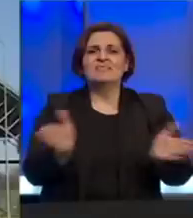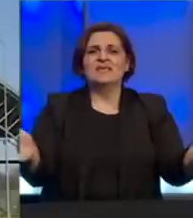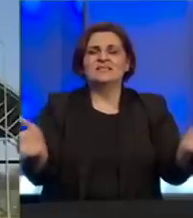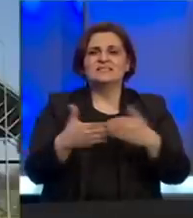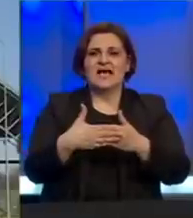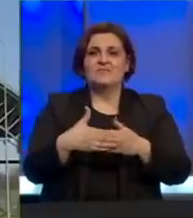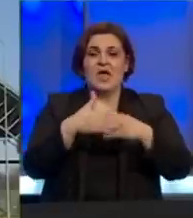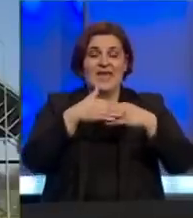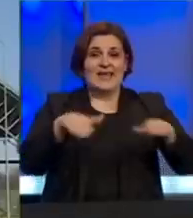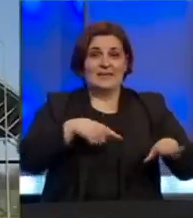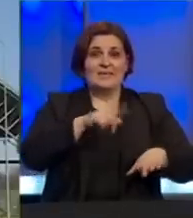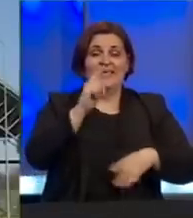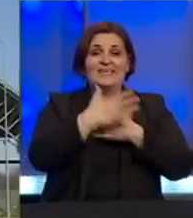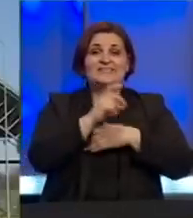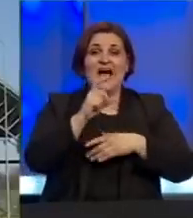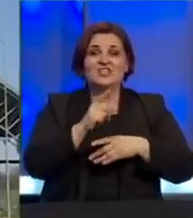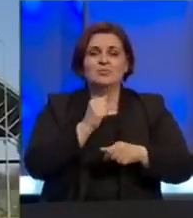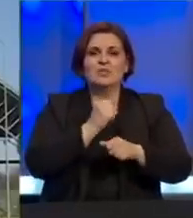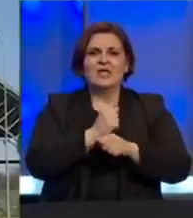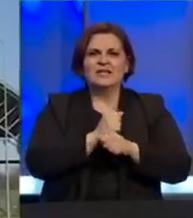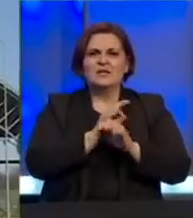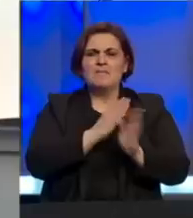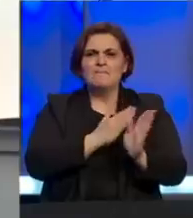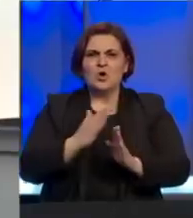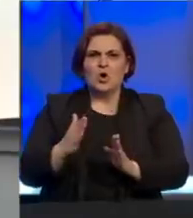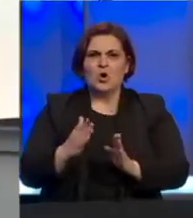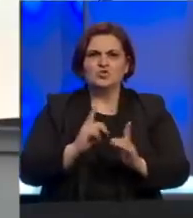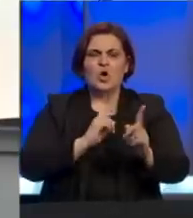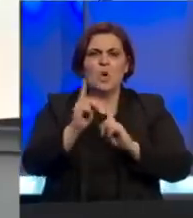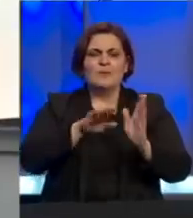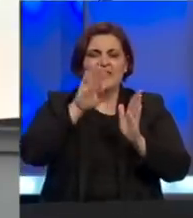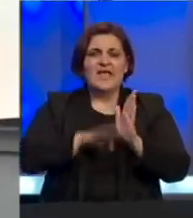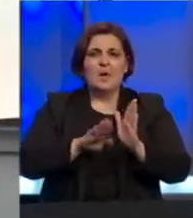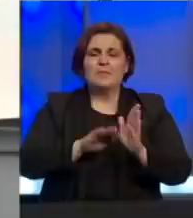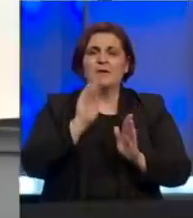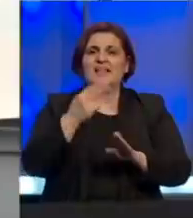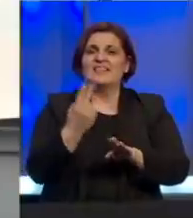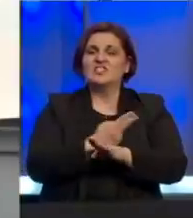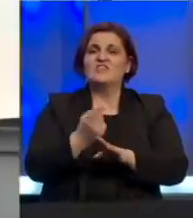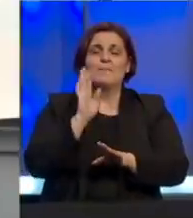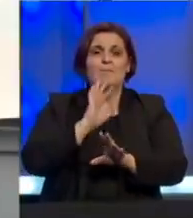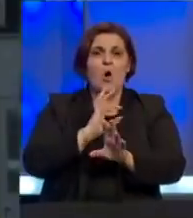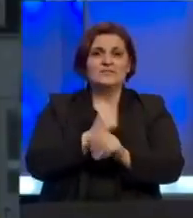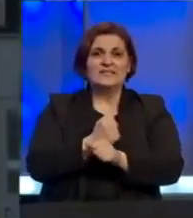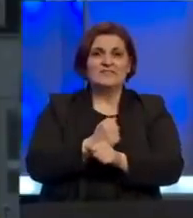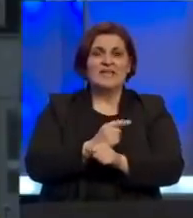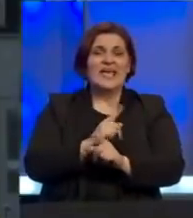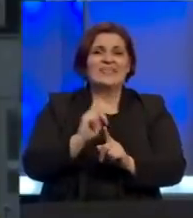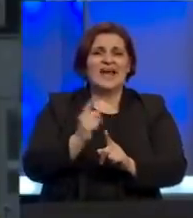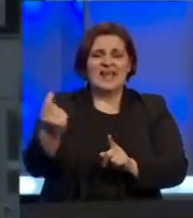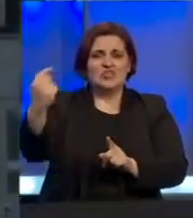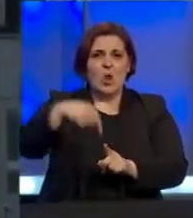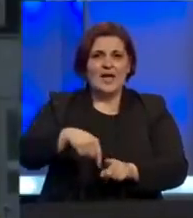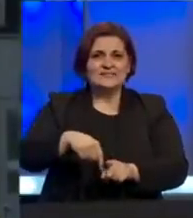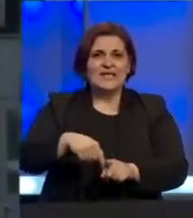Na graničnom prijelazu Izačić se provodi standardna procedura. Promet je u padu te se apeluje na državljane Bosne i Hercegovine da se suzdrže od